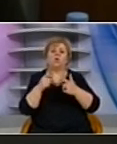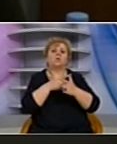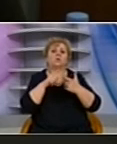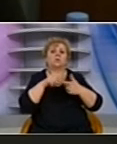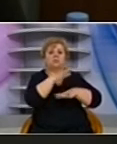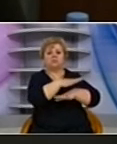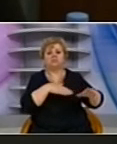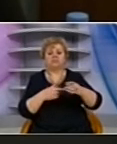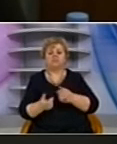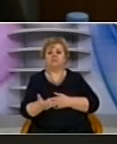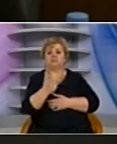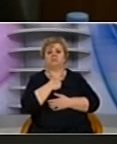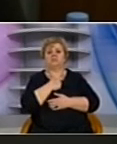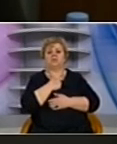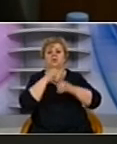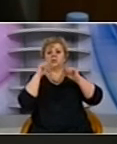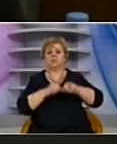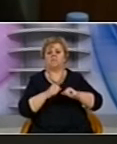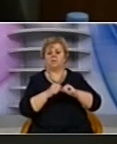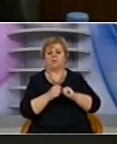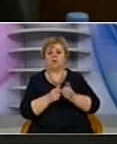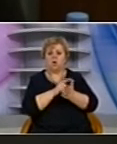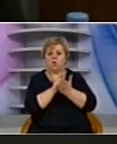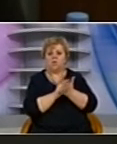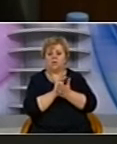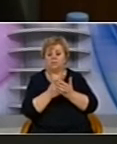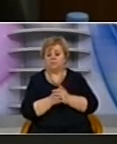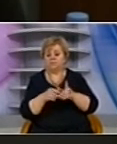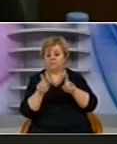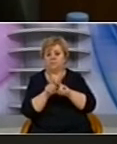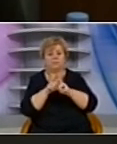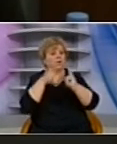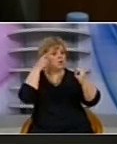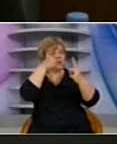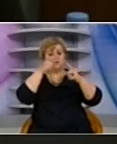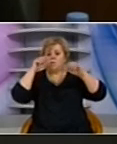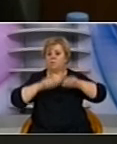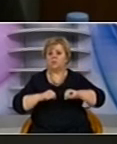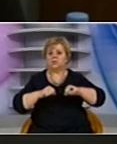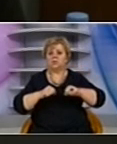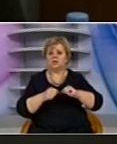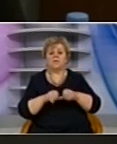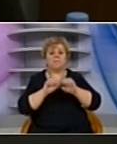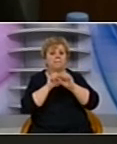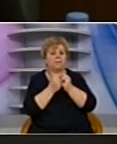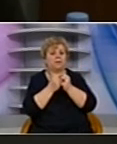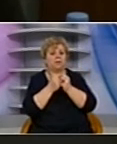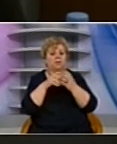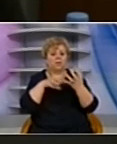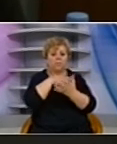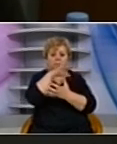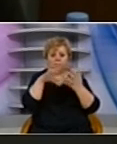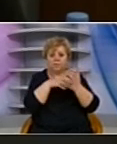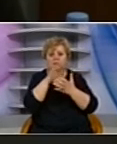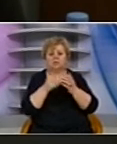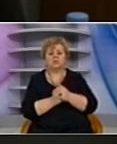pranoj dominimin që pëja bënë qeveria ata shesako. Zaten e dhe qëllimi kërësori pushtetit është të plish balancit në mes të pushteteve